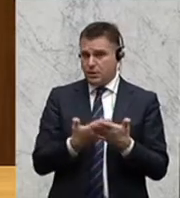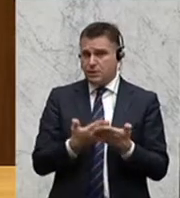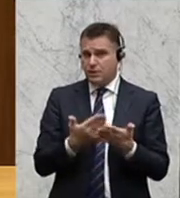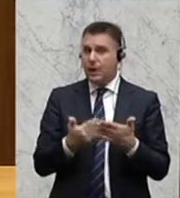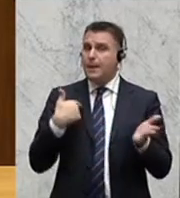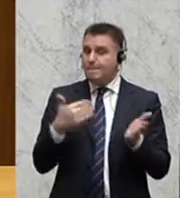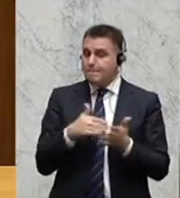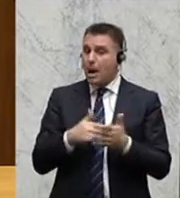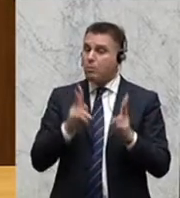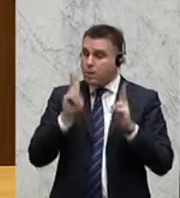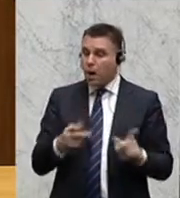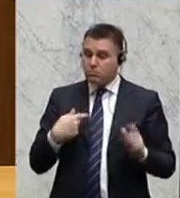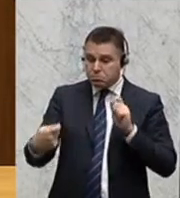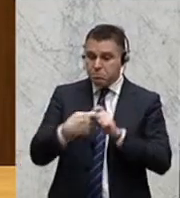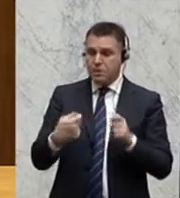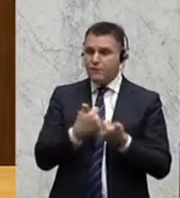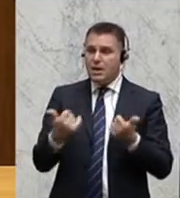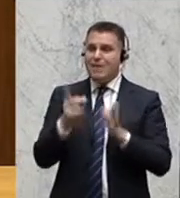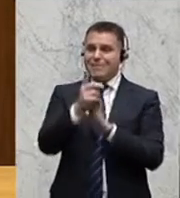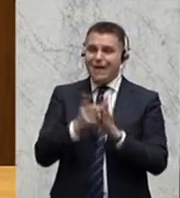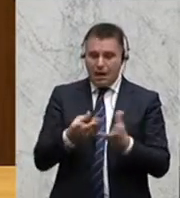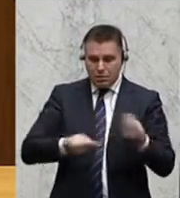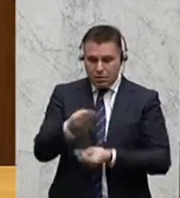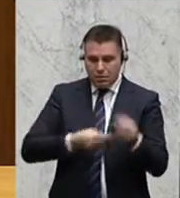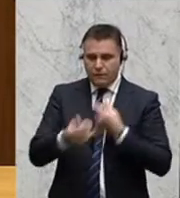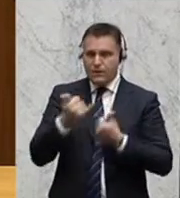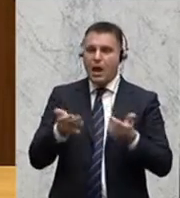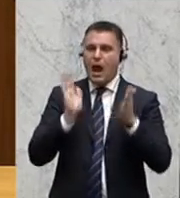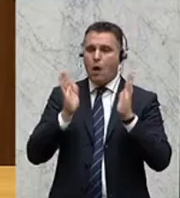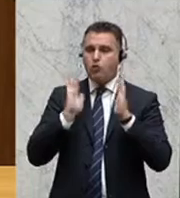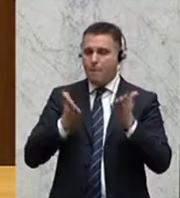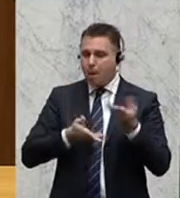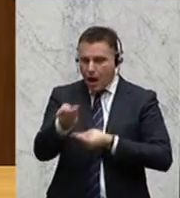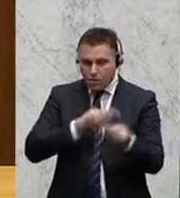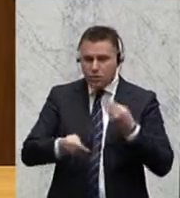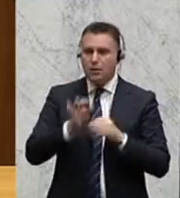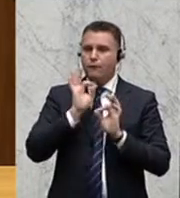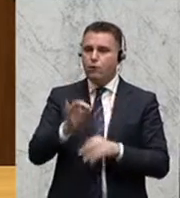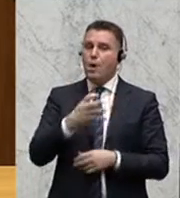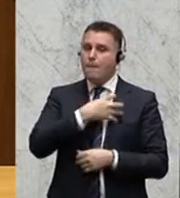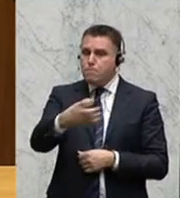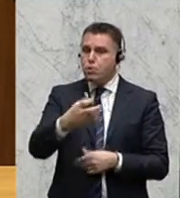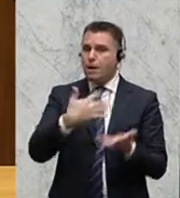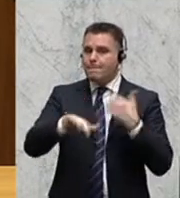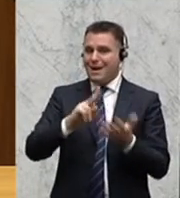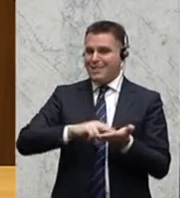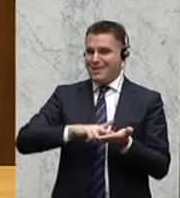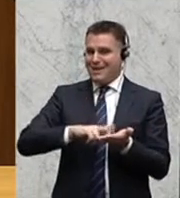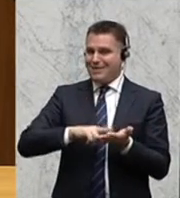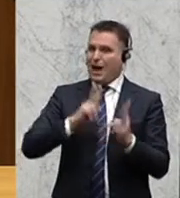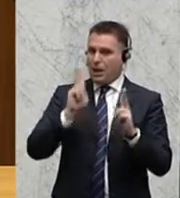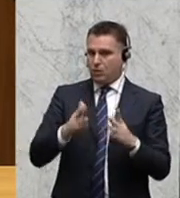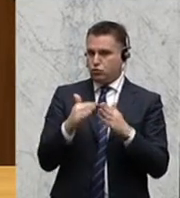auch Zugang, braucht es hier auch Datenautobahnen, um der Bevölkerung, um unseren Bürgerinnen und Bürgern die Möglichkeiten der Digitalisierung auch